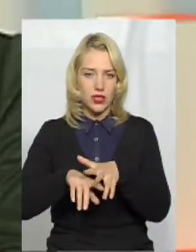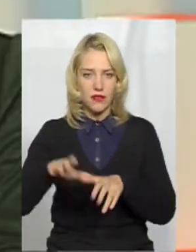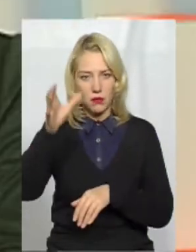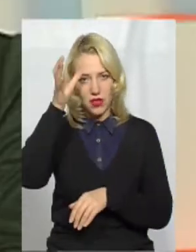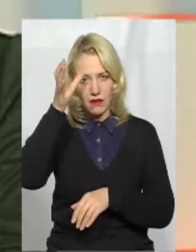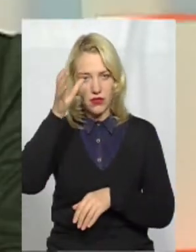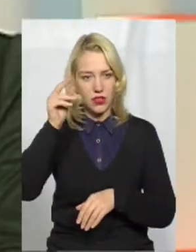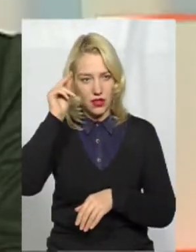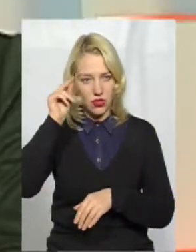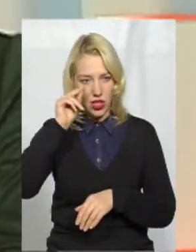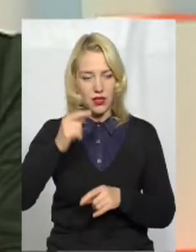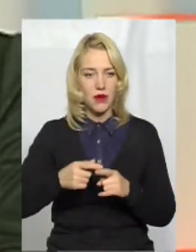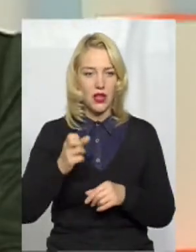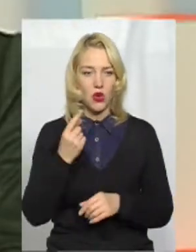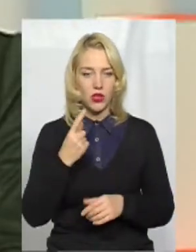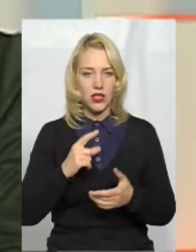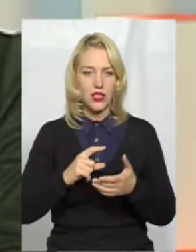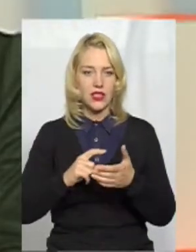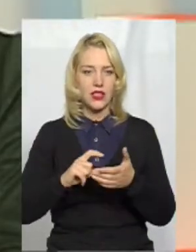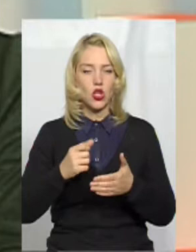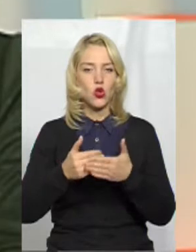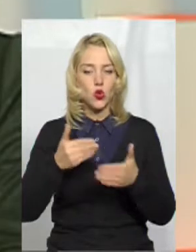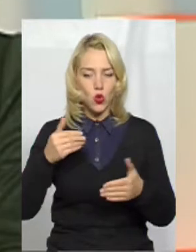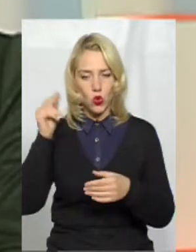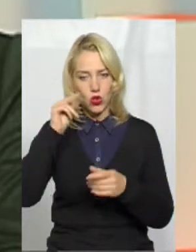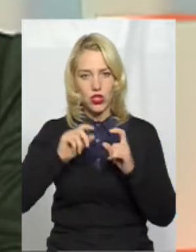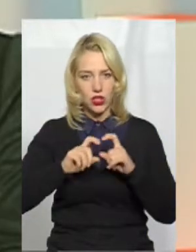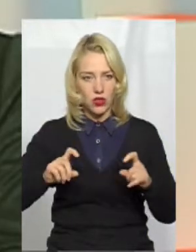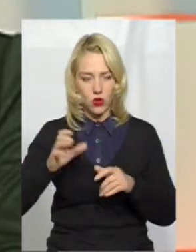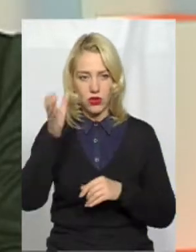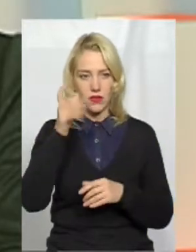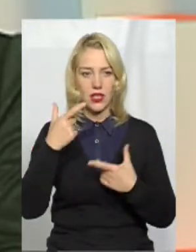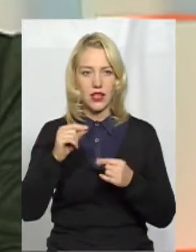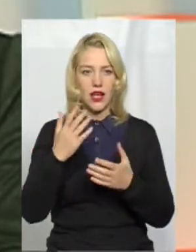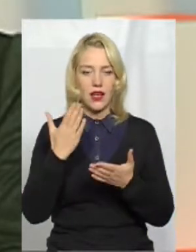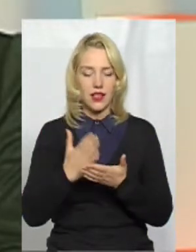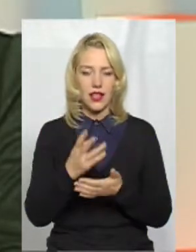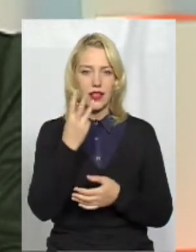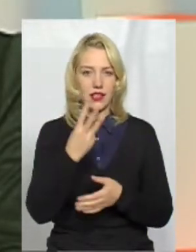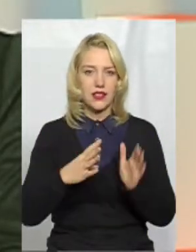закладів дошкільної освіти, де функціонує 39 груп.